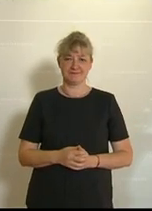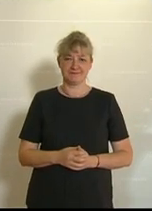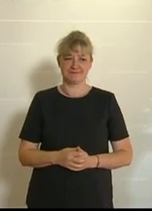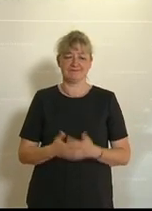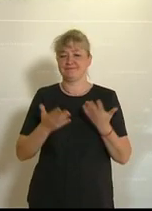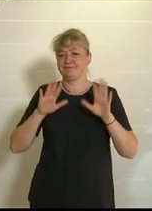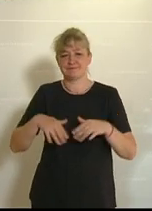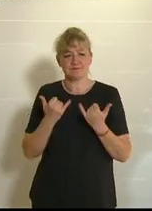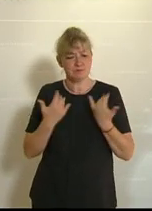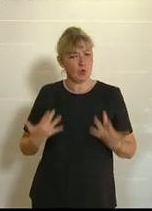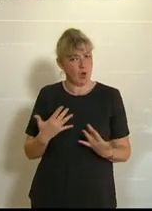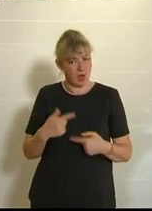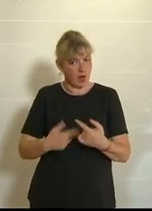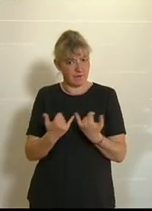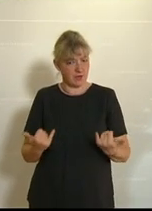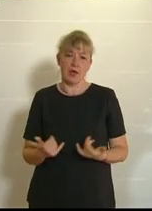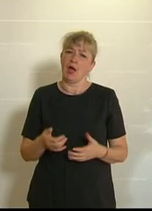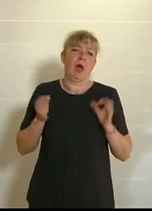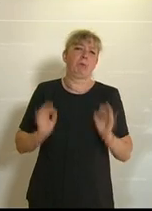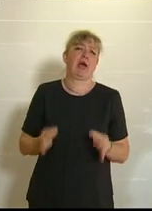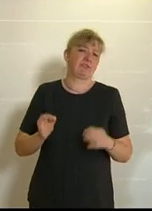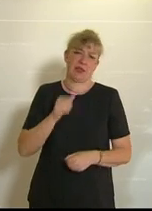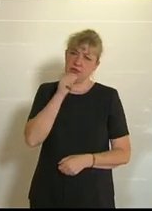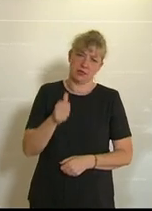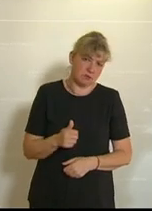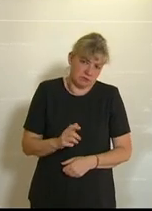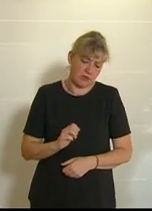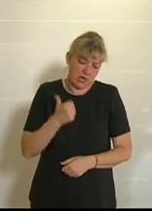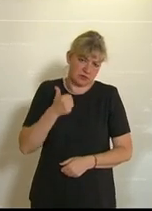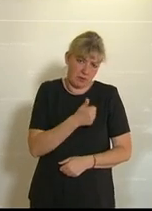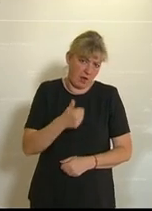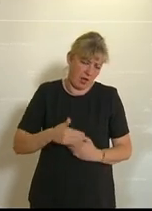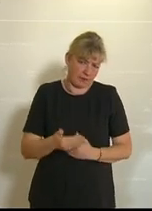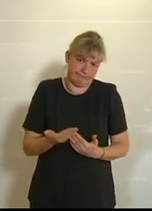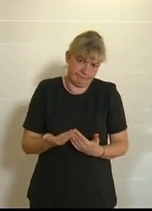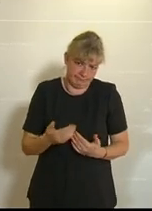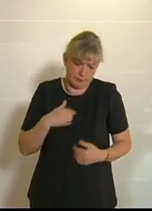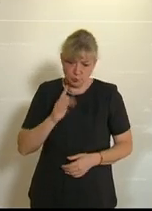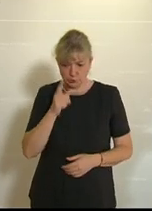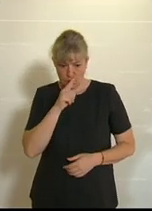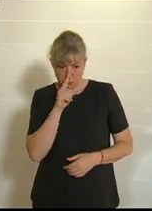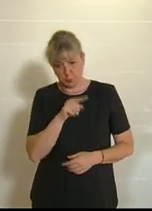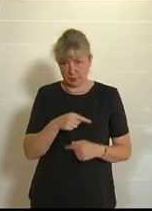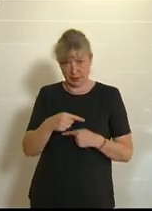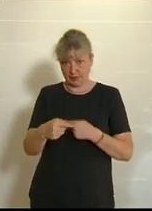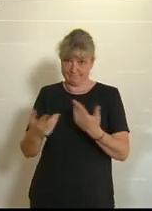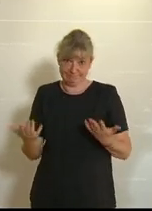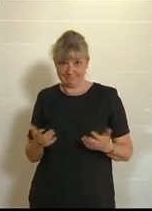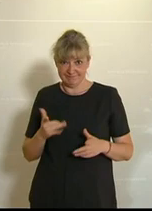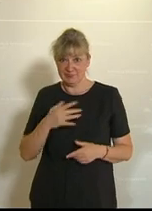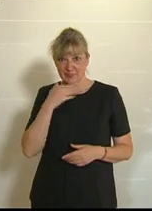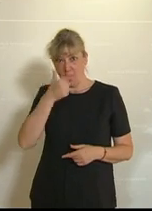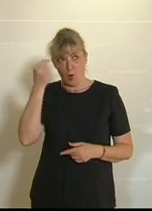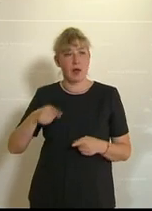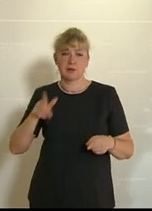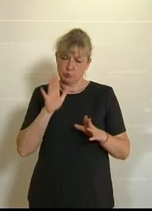Ja, wie wird das heuer laufen? Es wird nicht perfekt laufen im ersten Durchgang. Wir werden Dinge ausprobieren. Es werden sich ganz viele Leute ganz